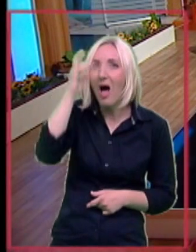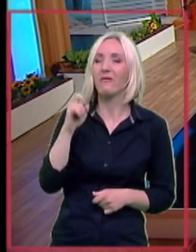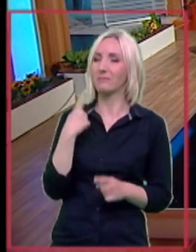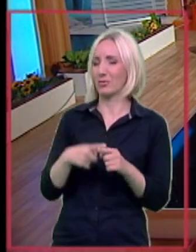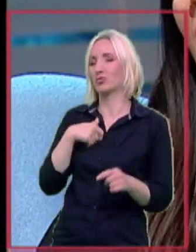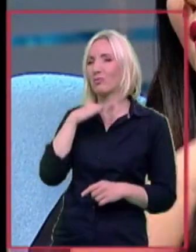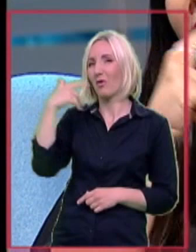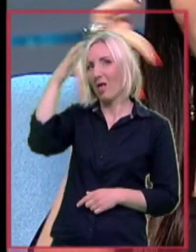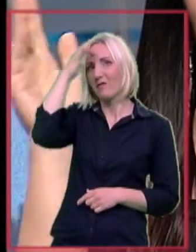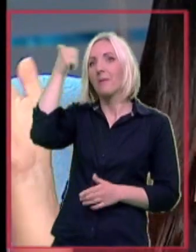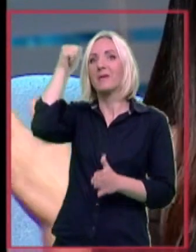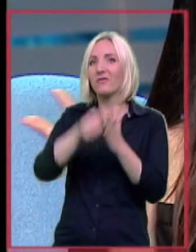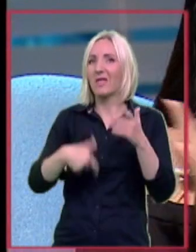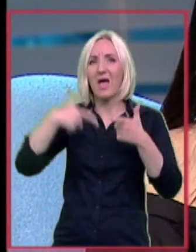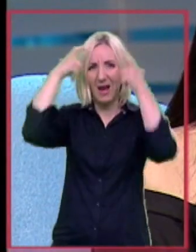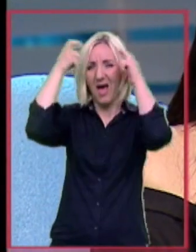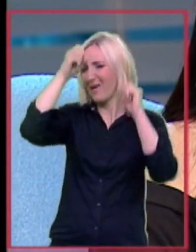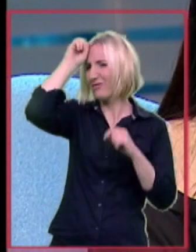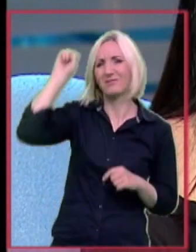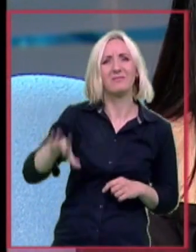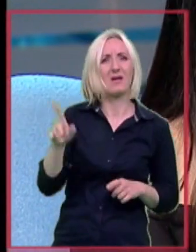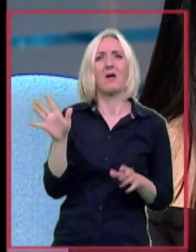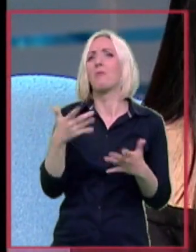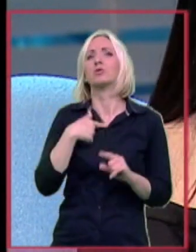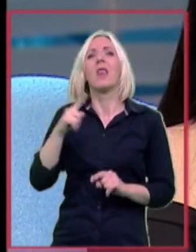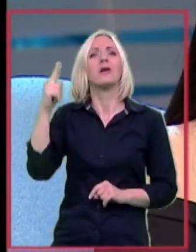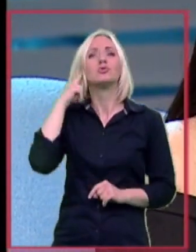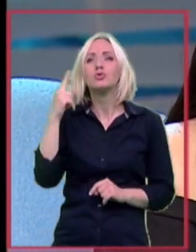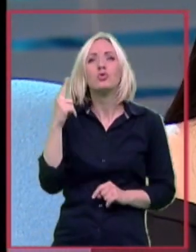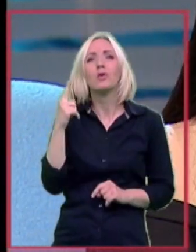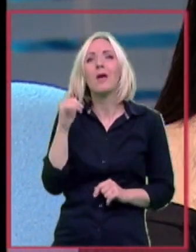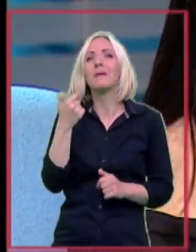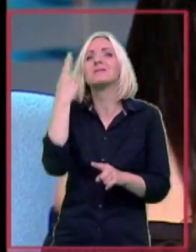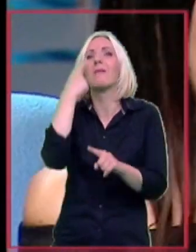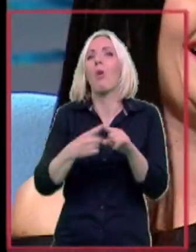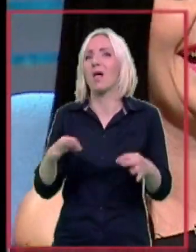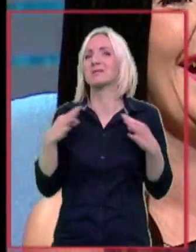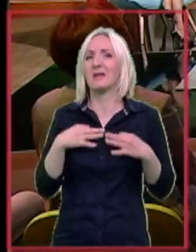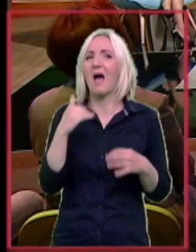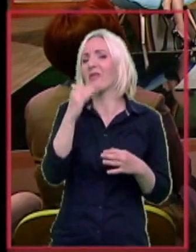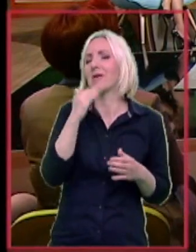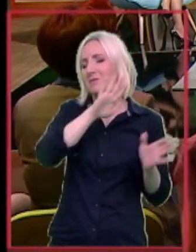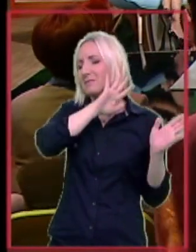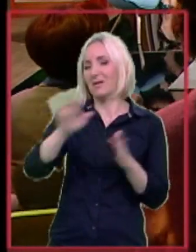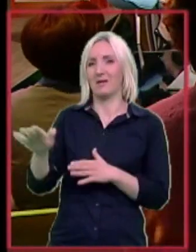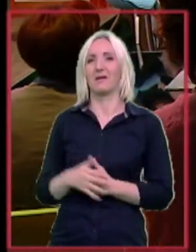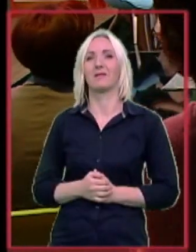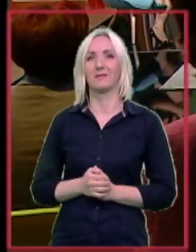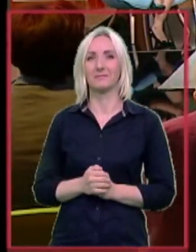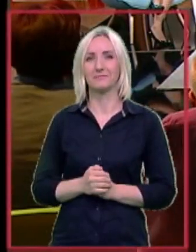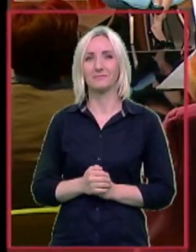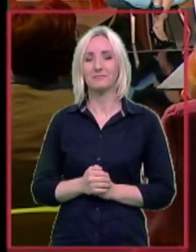Jeste, jeste. Prvi dan sam skidala rajf, rekla sam, možda ne čujem je pola zdravlja. O Bože.